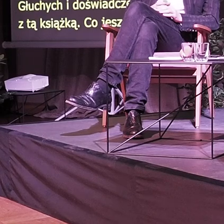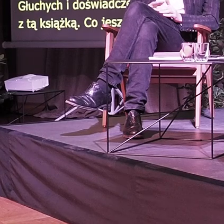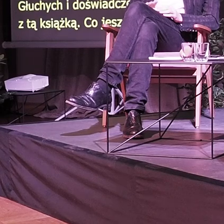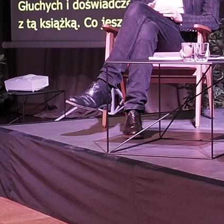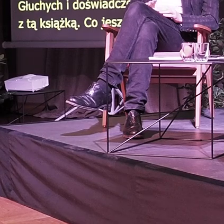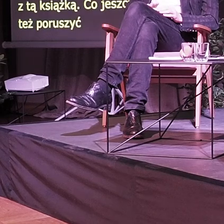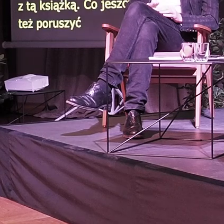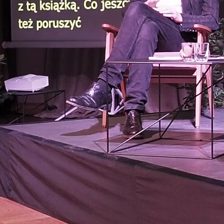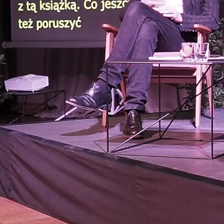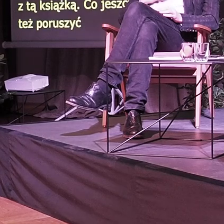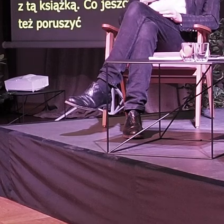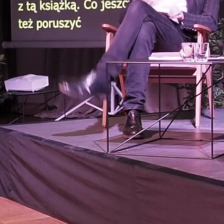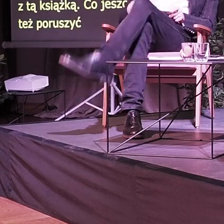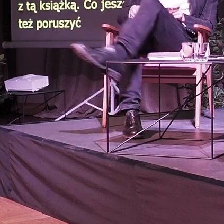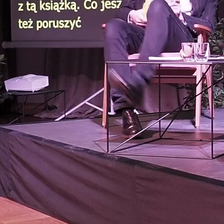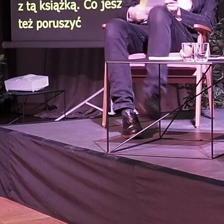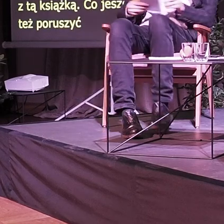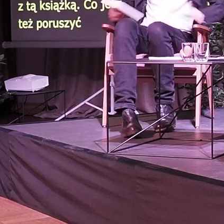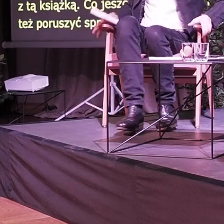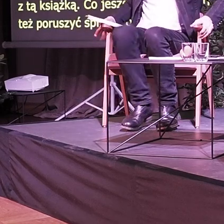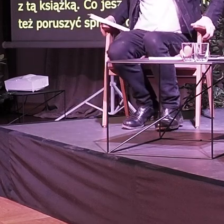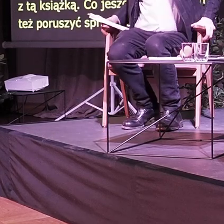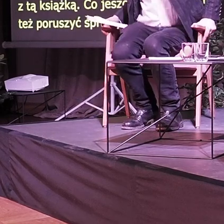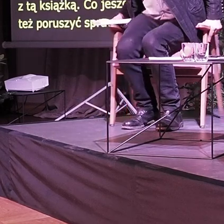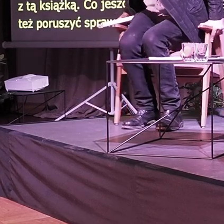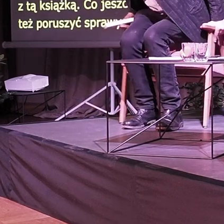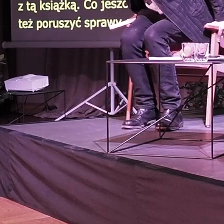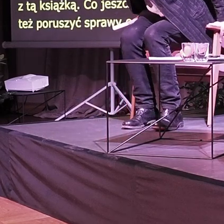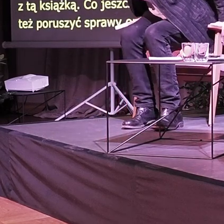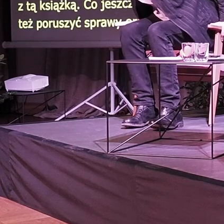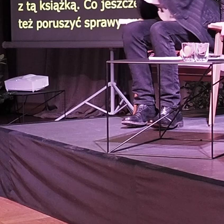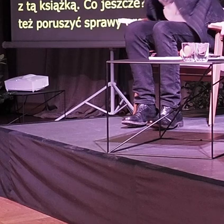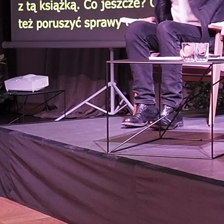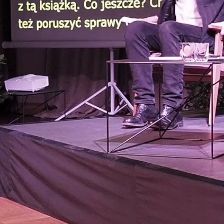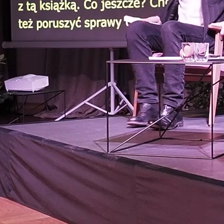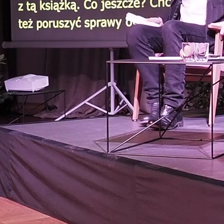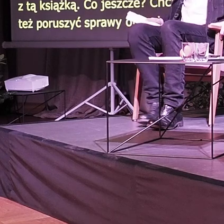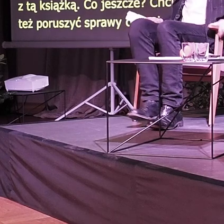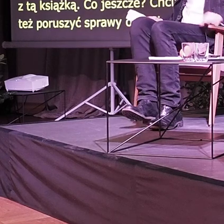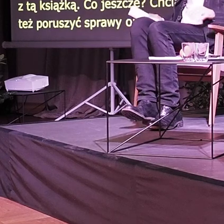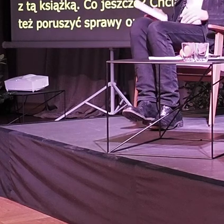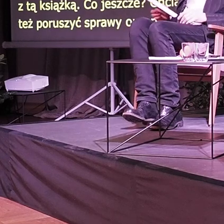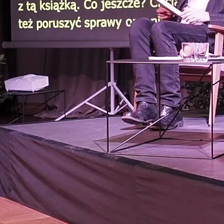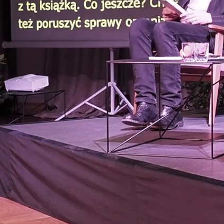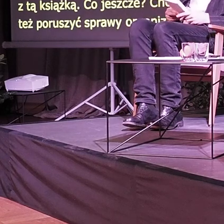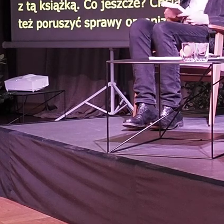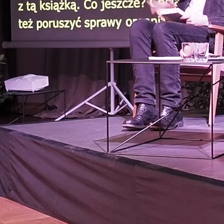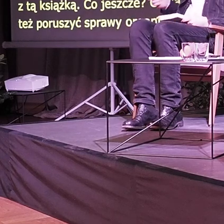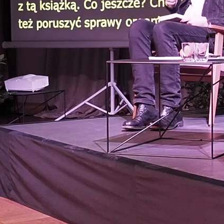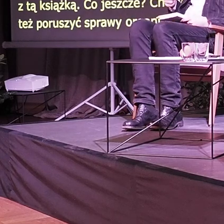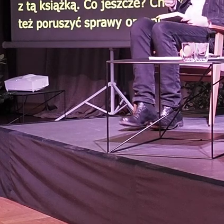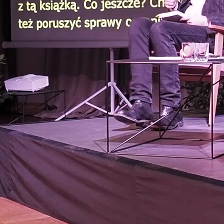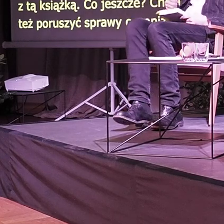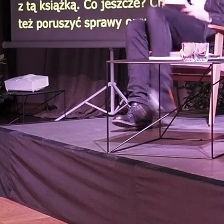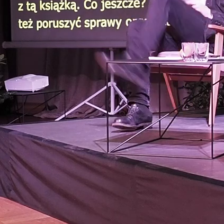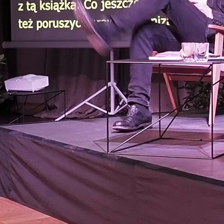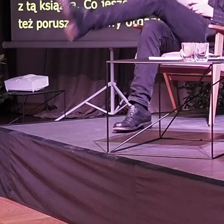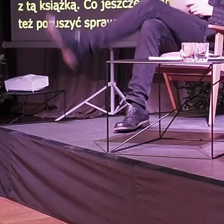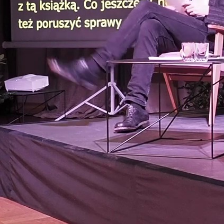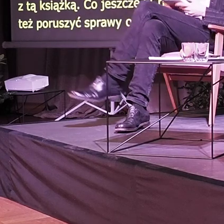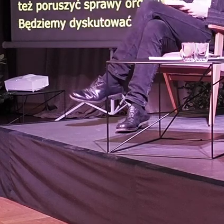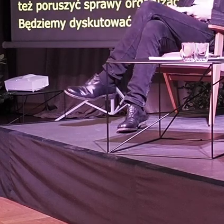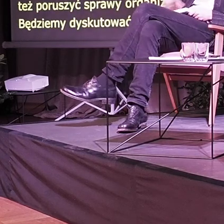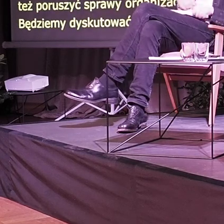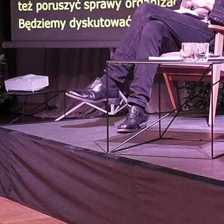pewno będziecie mieli swoje pytania. Będą pytania z publiczności. Wtedy, kiedy właśnie już skończymy naszą